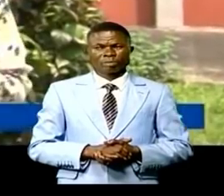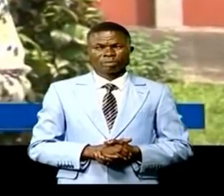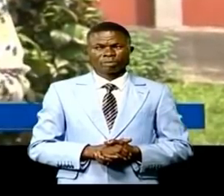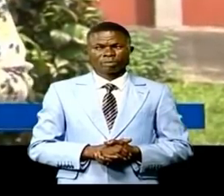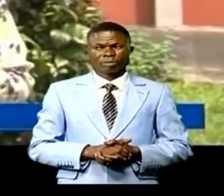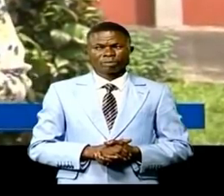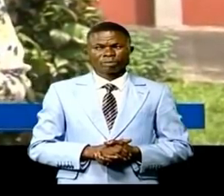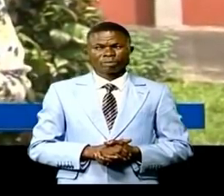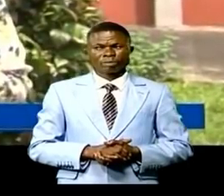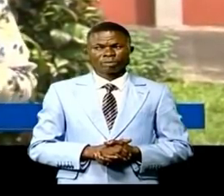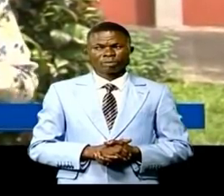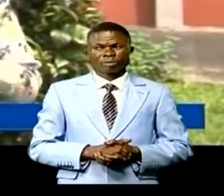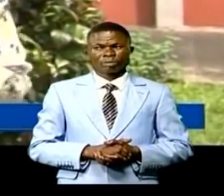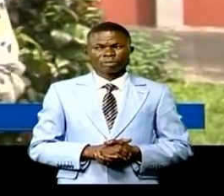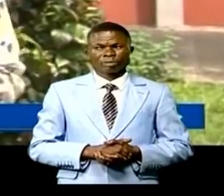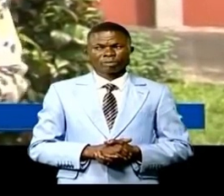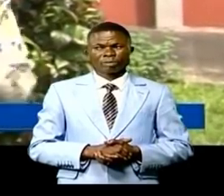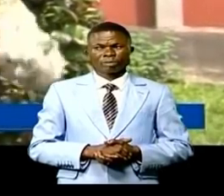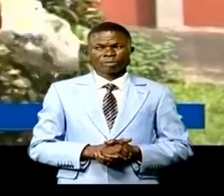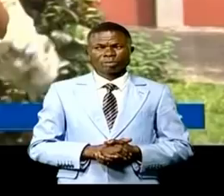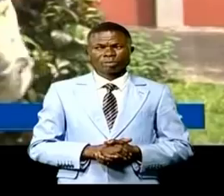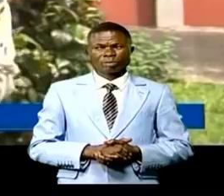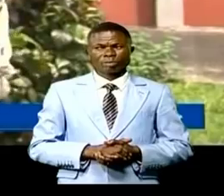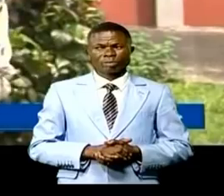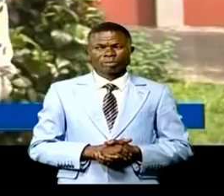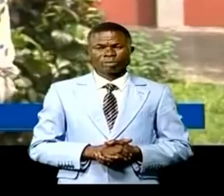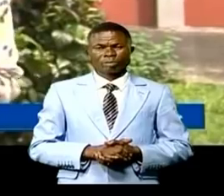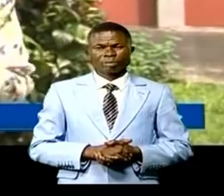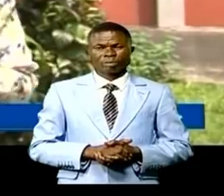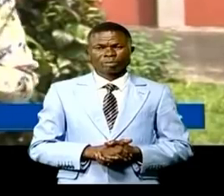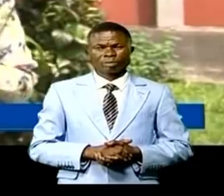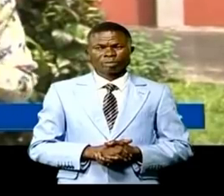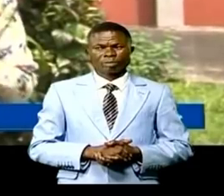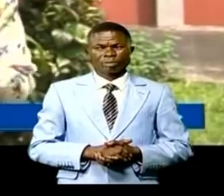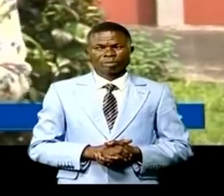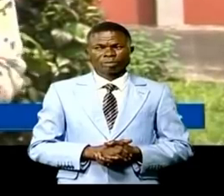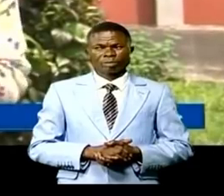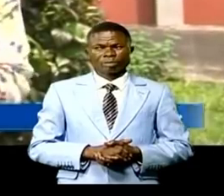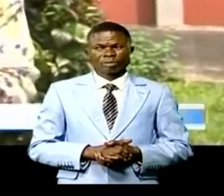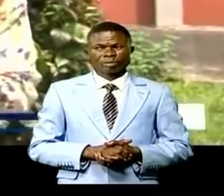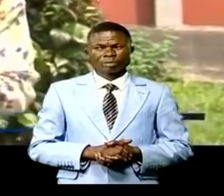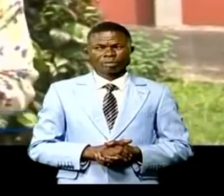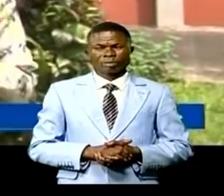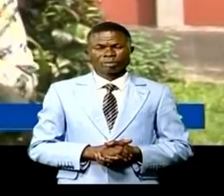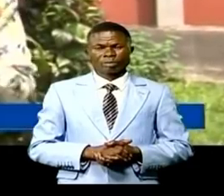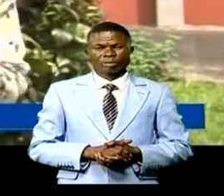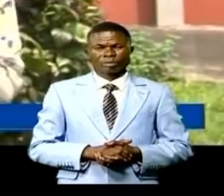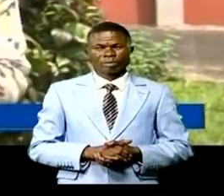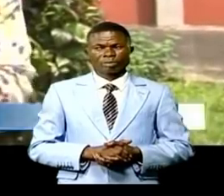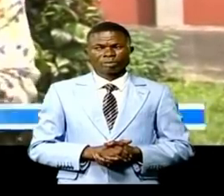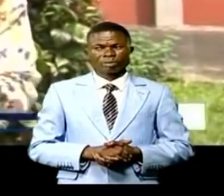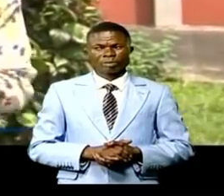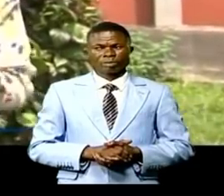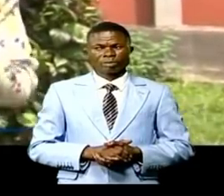sur la rue Que les études m'aident à être utile à la société et servir mon pays